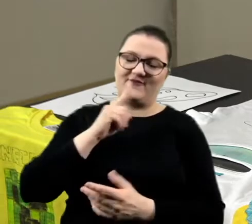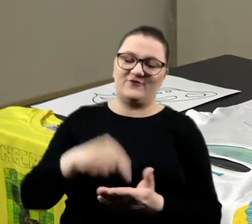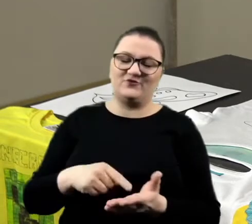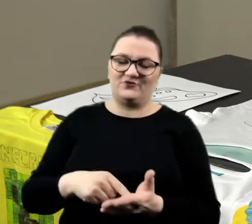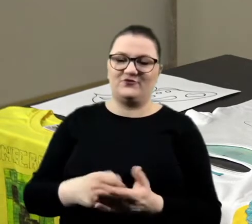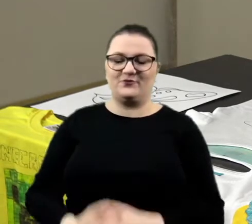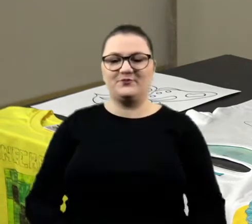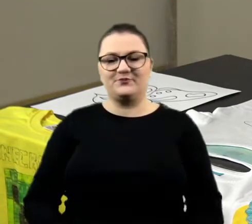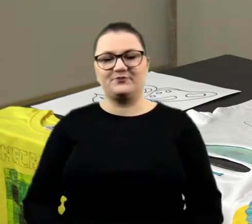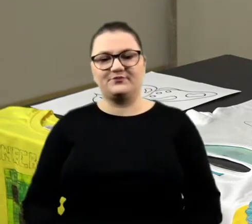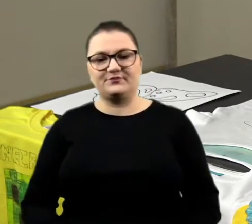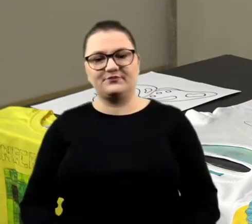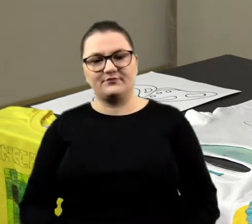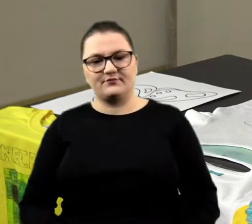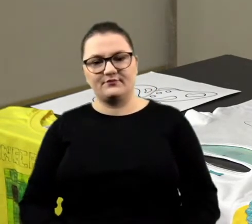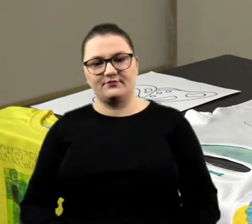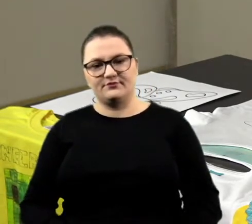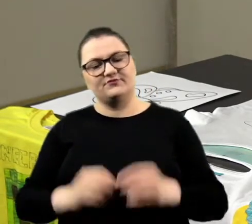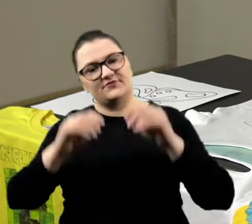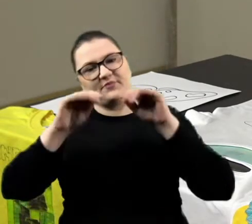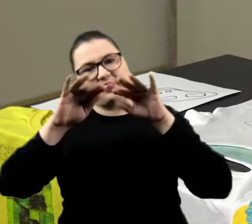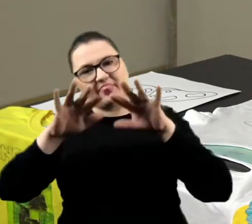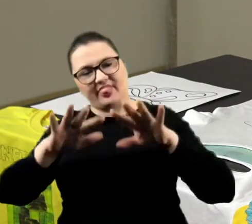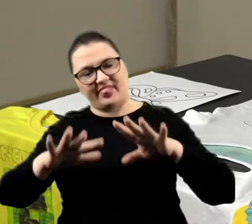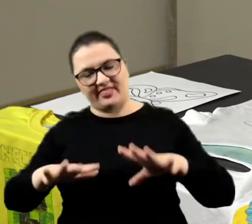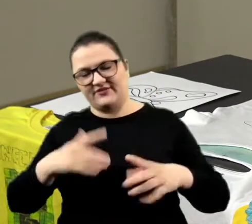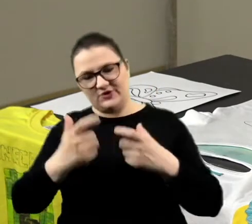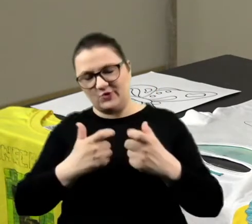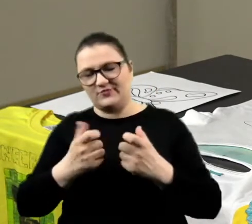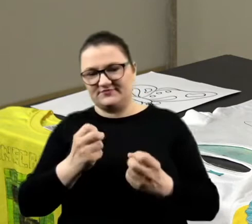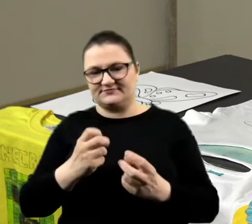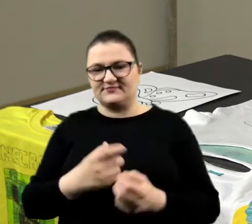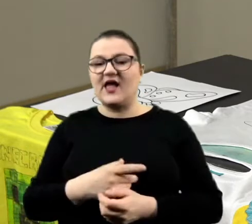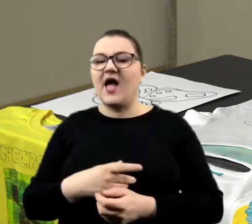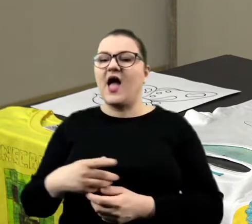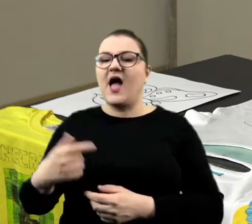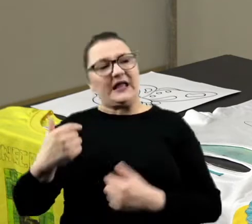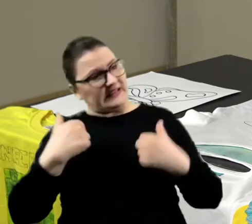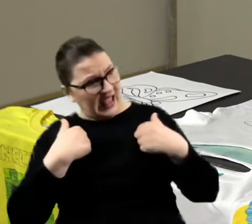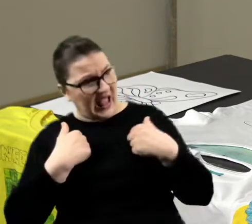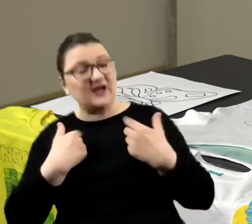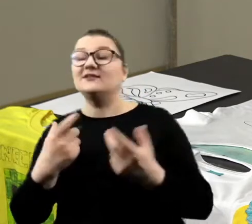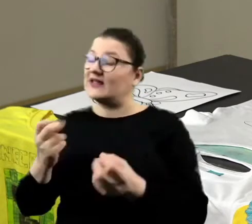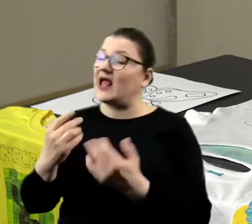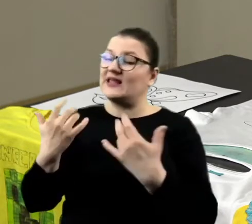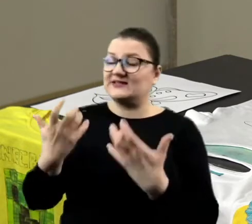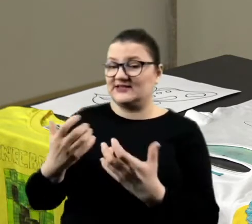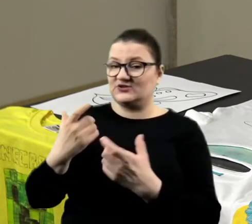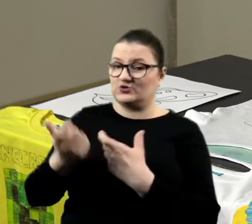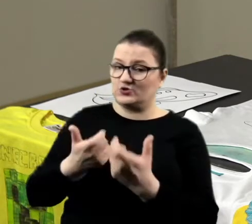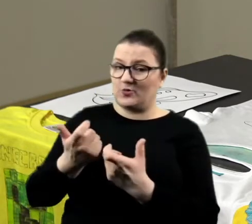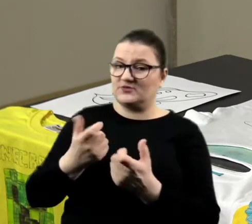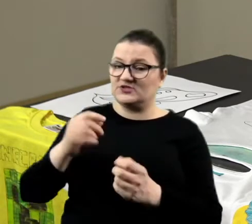żeby takie smugi... Tak, ja Ci chcę zrobić tutaj może już odpowiedniej